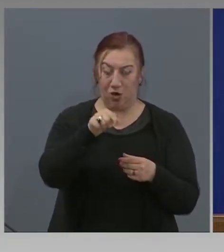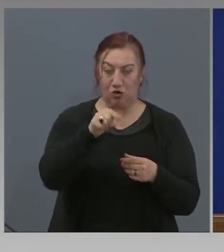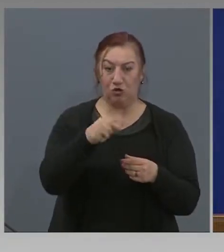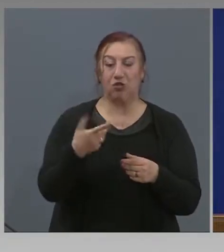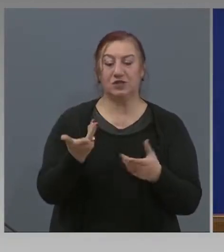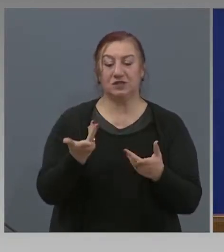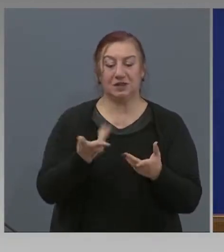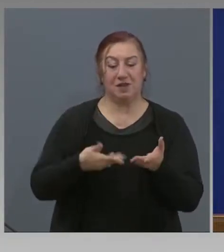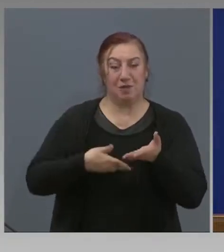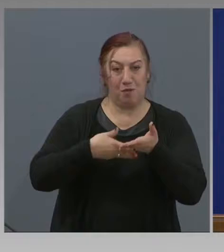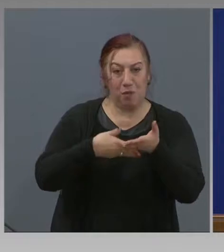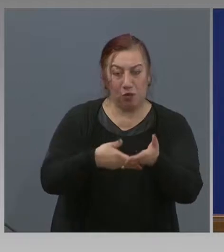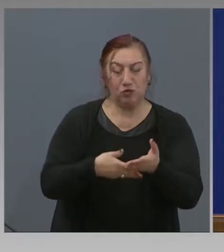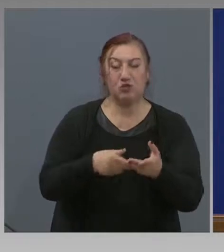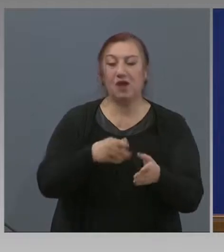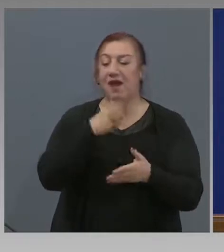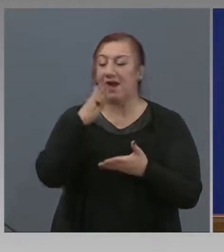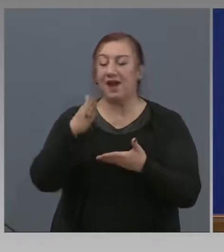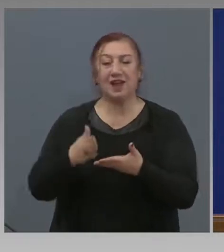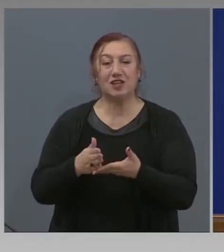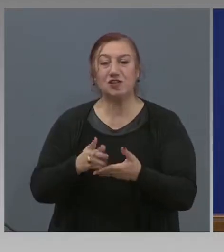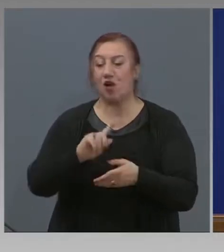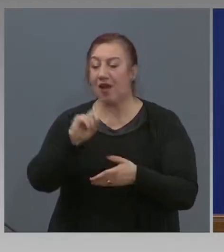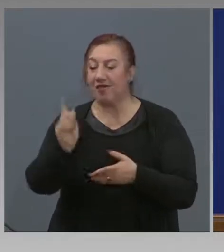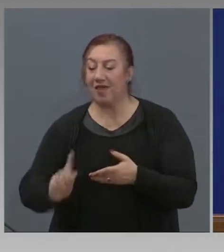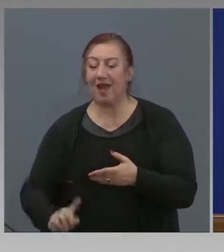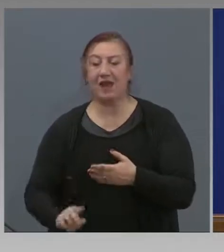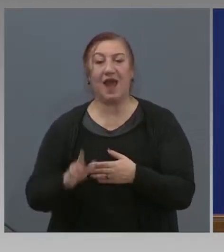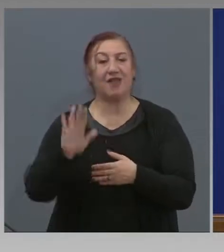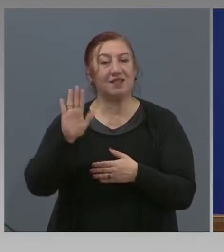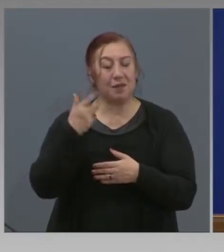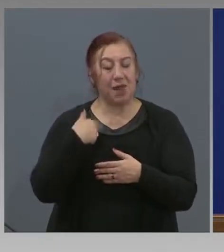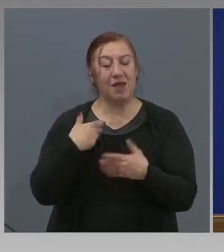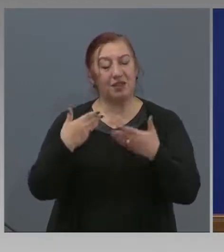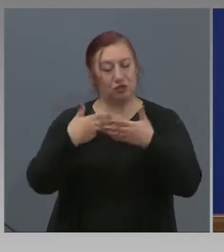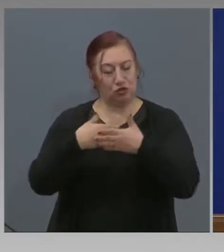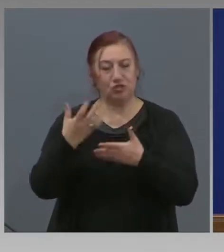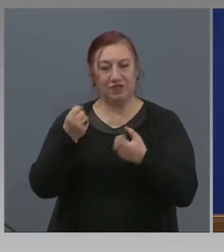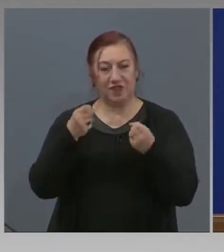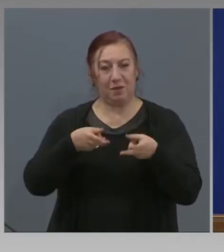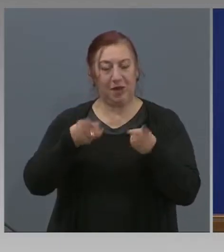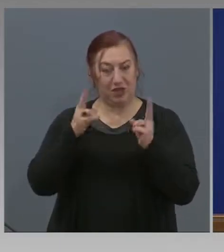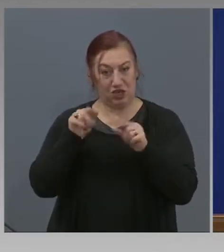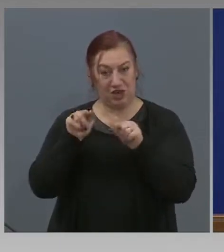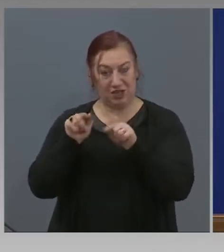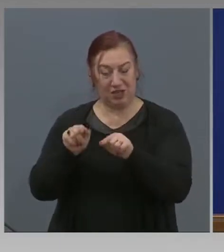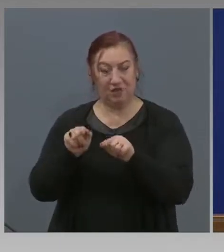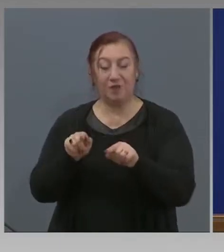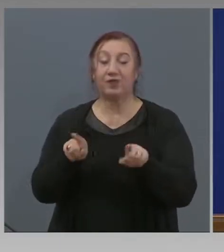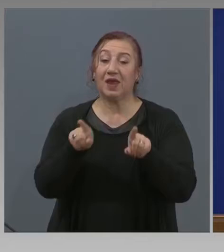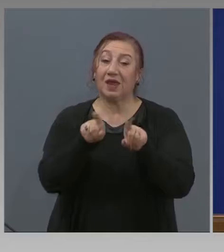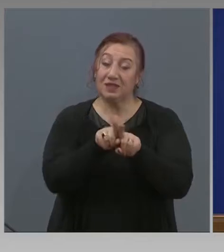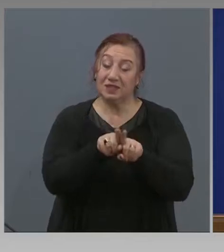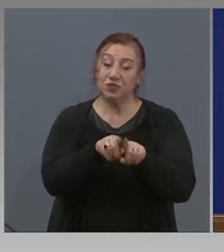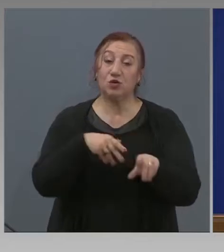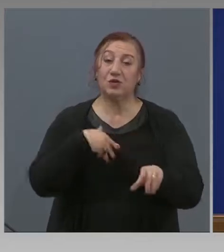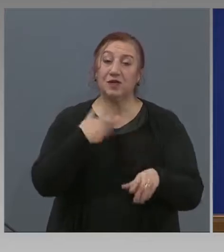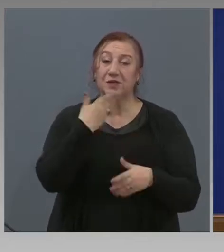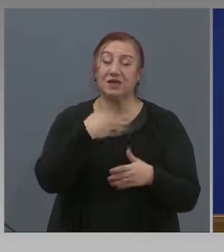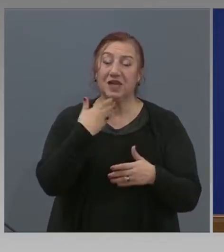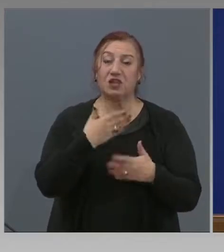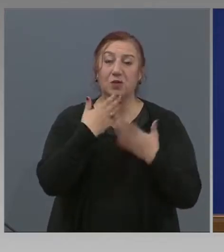срок на нейното прилагане, който е края на май по снощното решение. Искам да изкажа благодарност и на